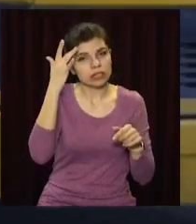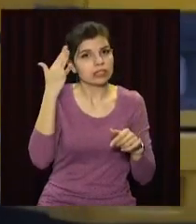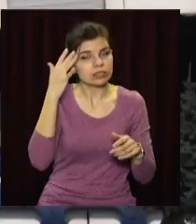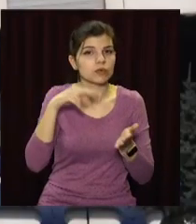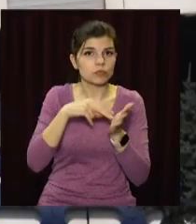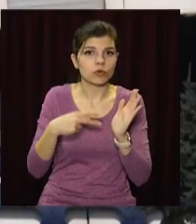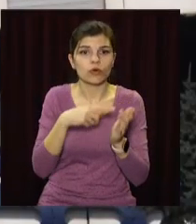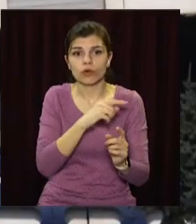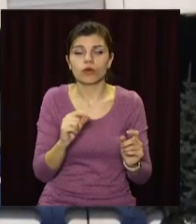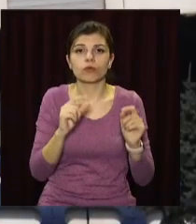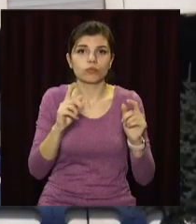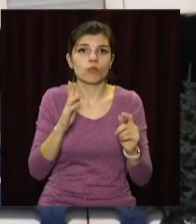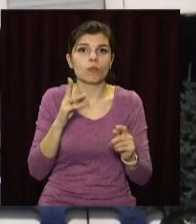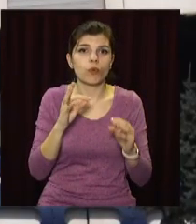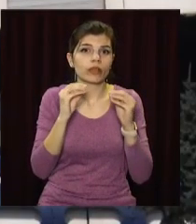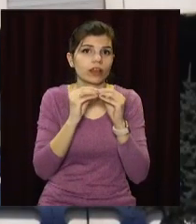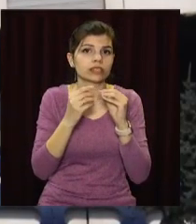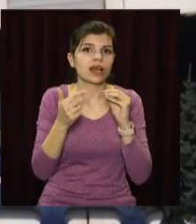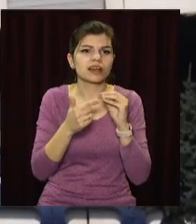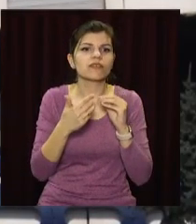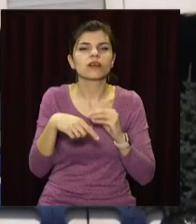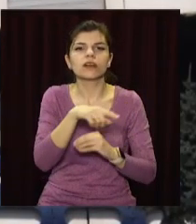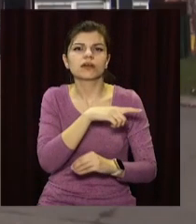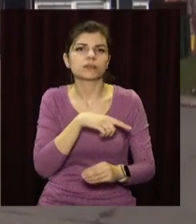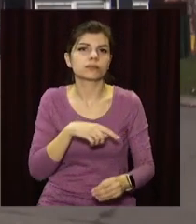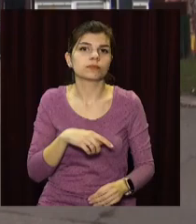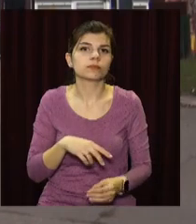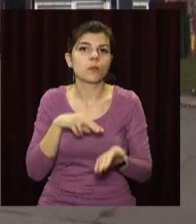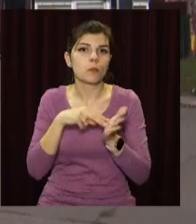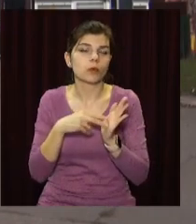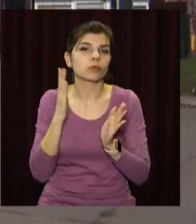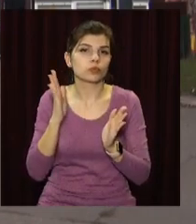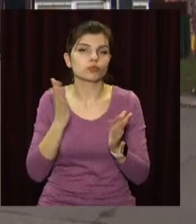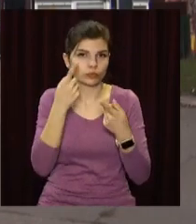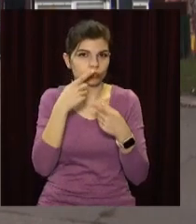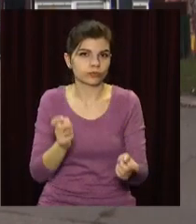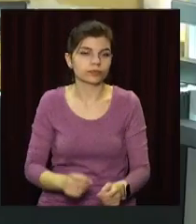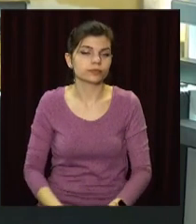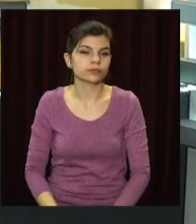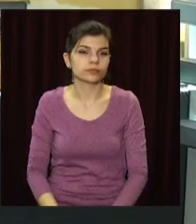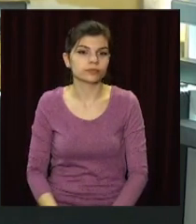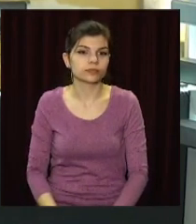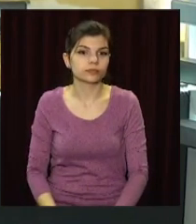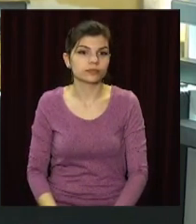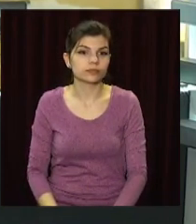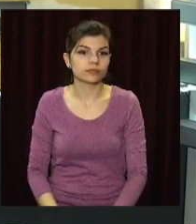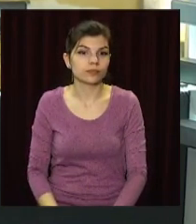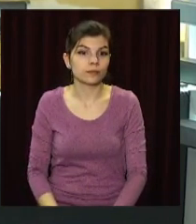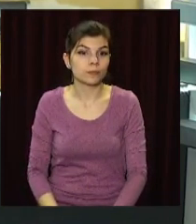проїзд у них доведеться платити по 10 гривень. Галина Гусак, Роман Невашинов, Open News, телеканал «Відкритий».